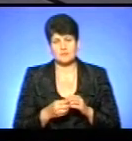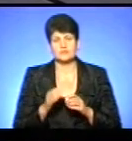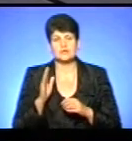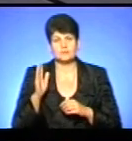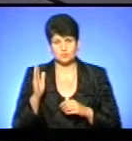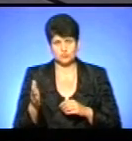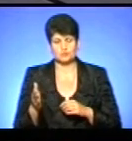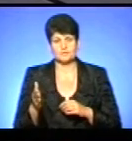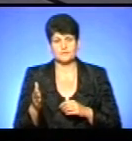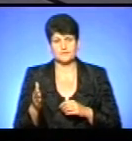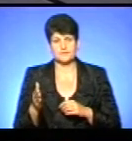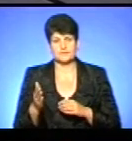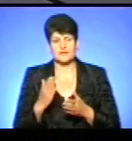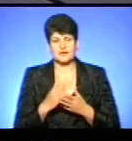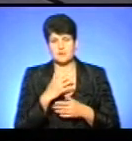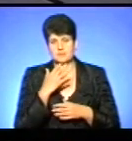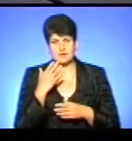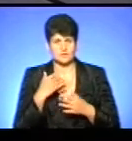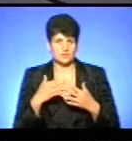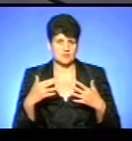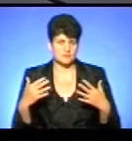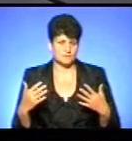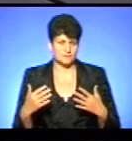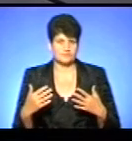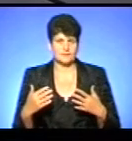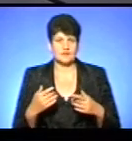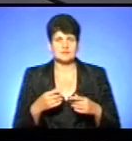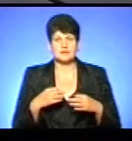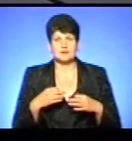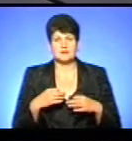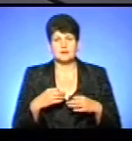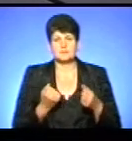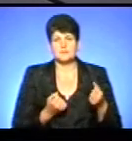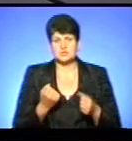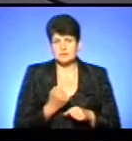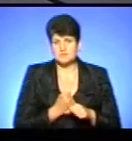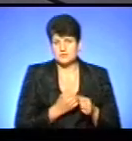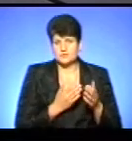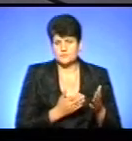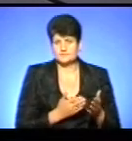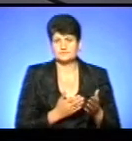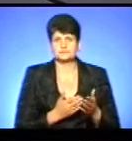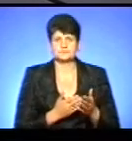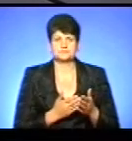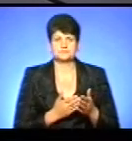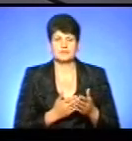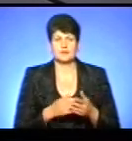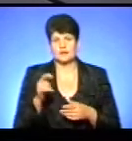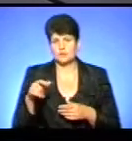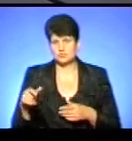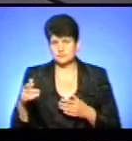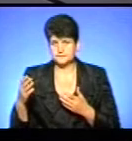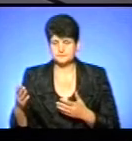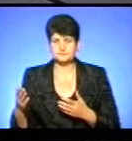будуть, тому що є багато чинників. Перше, це є машини, які сьогодні працюють. Це є сьогодні людський фактор.